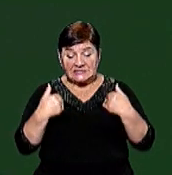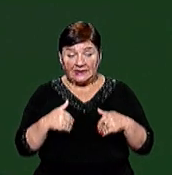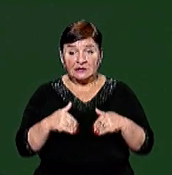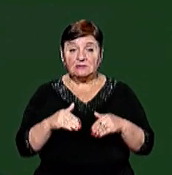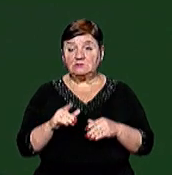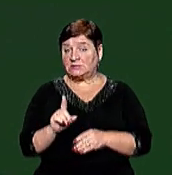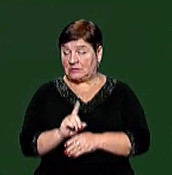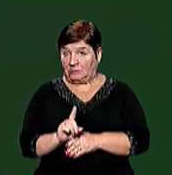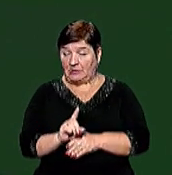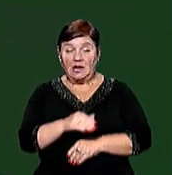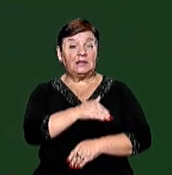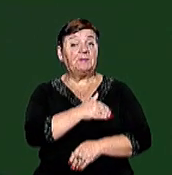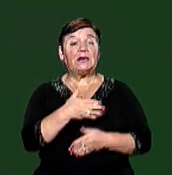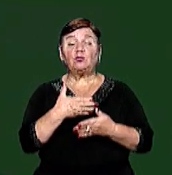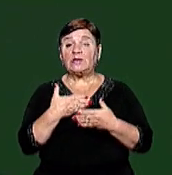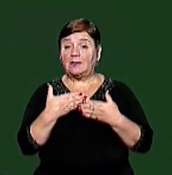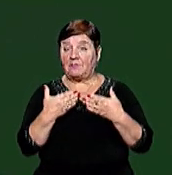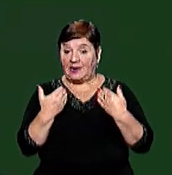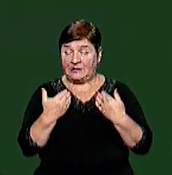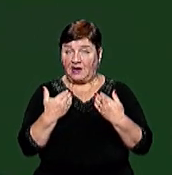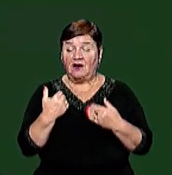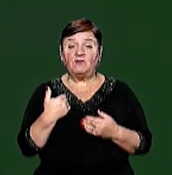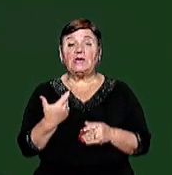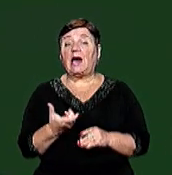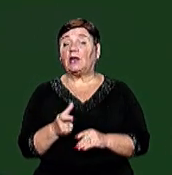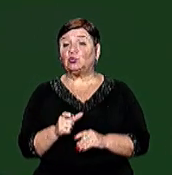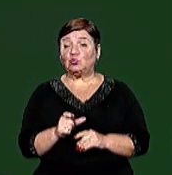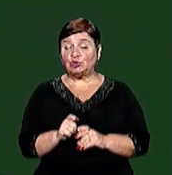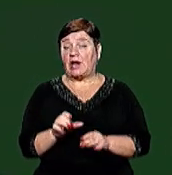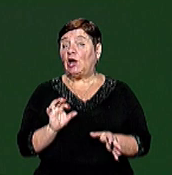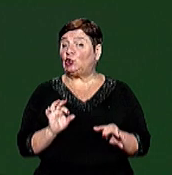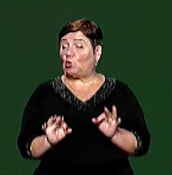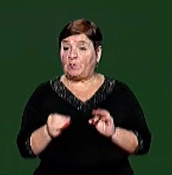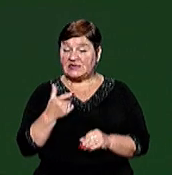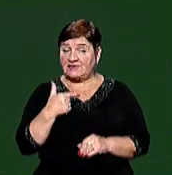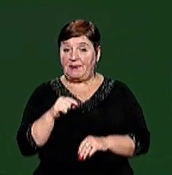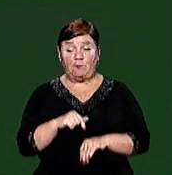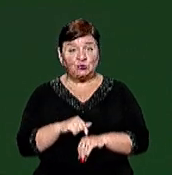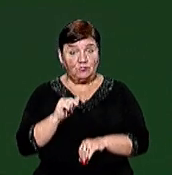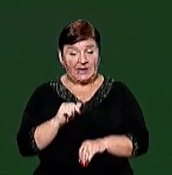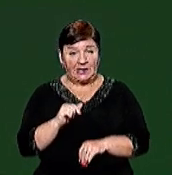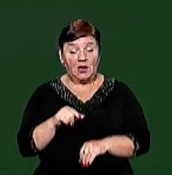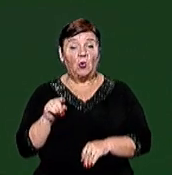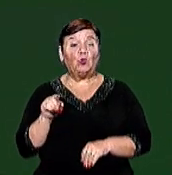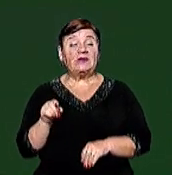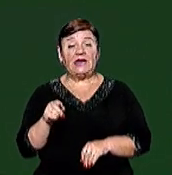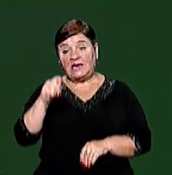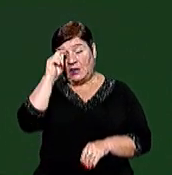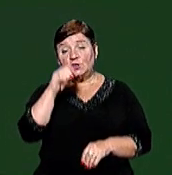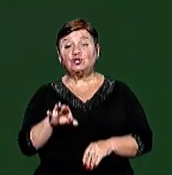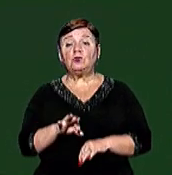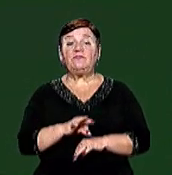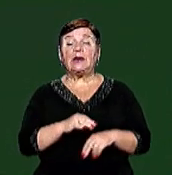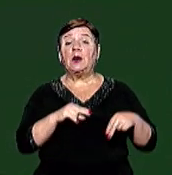температури в неї немає, клінічно вона дуже добре себе почуває В неї чоловік